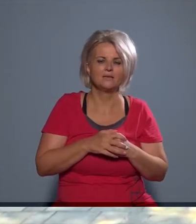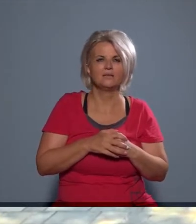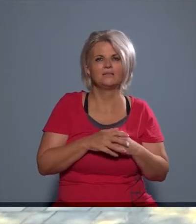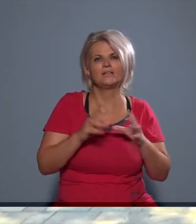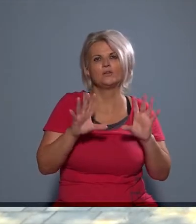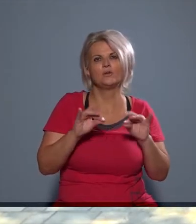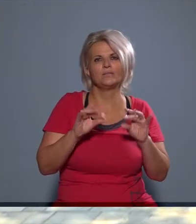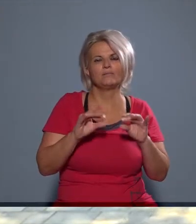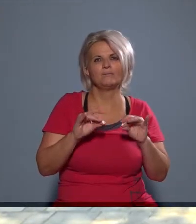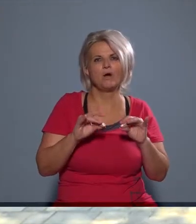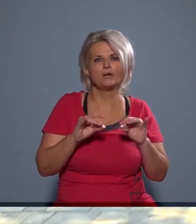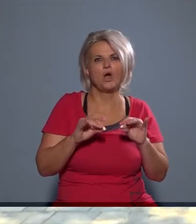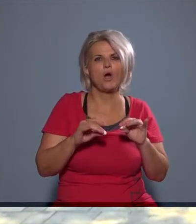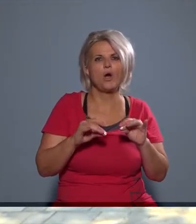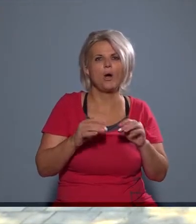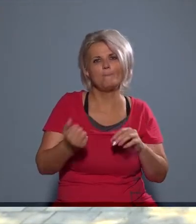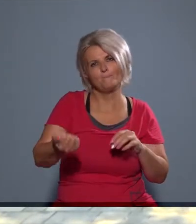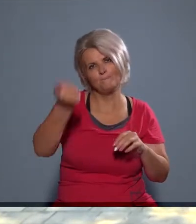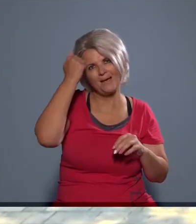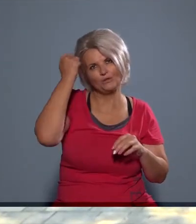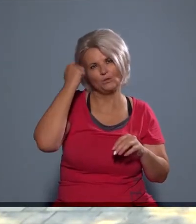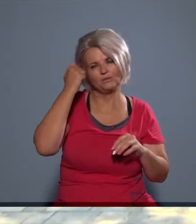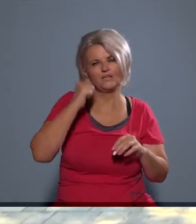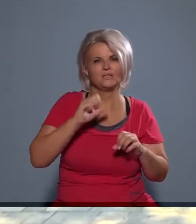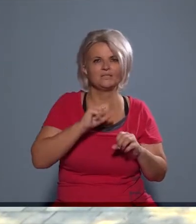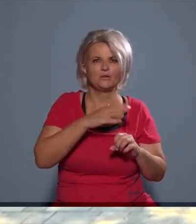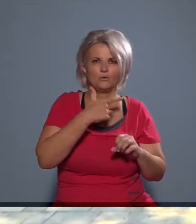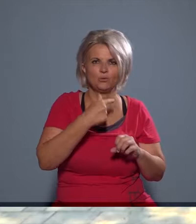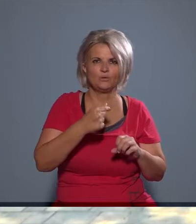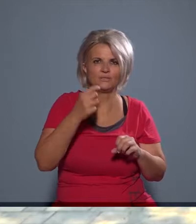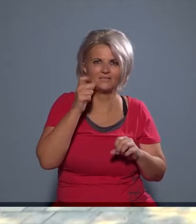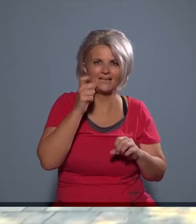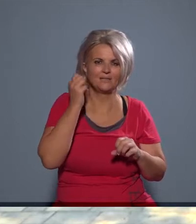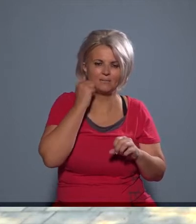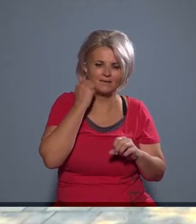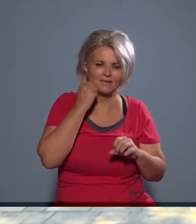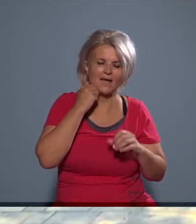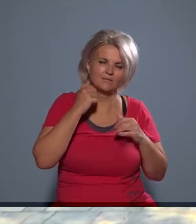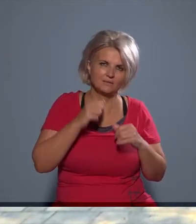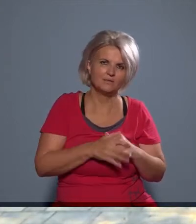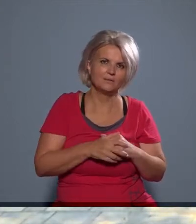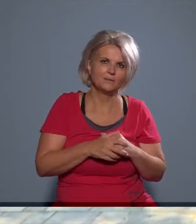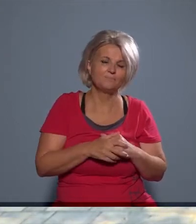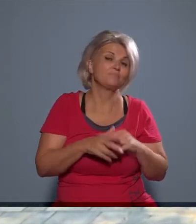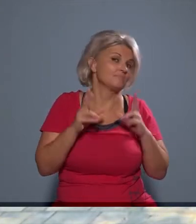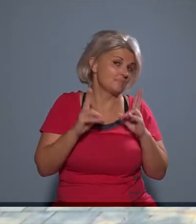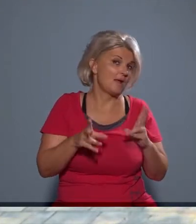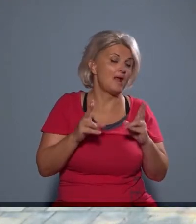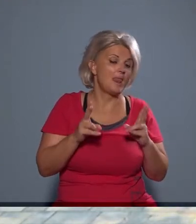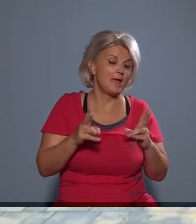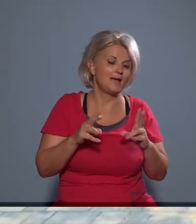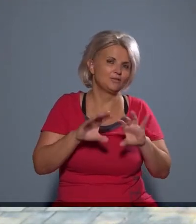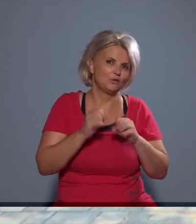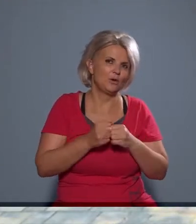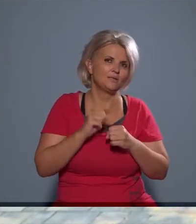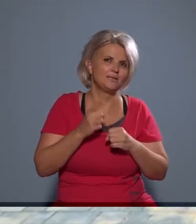rögzítve, ilyen 15-20 centimélyen a betontestig, ilyen vegyidűben lehet, tehát hogy le